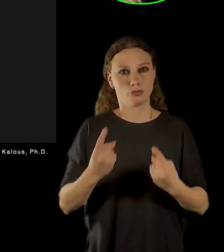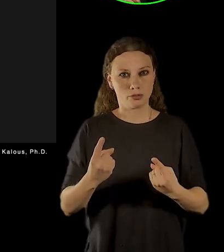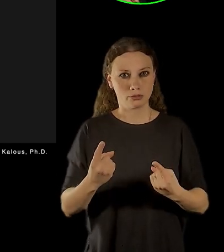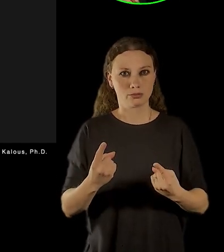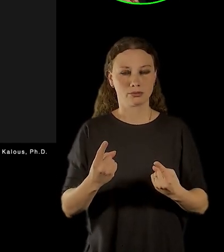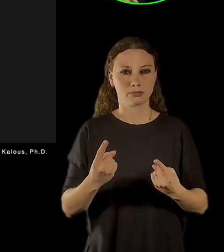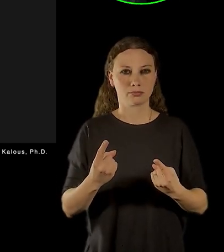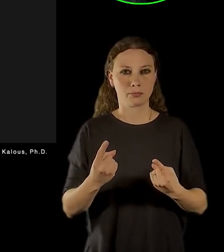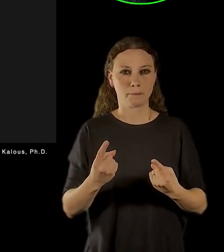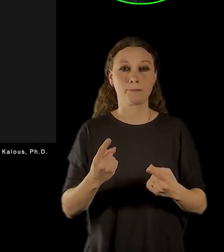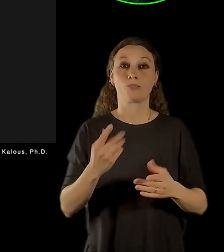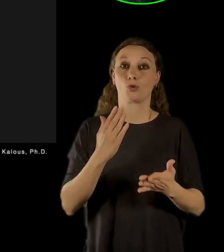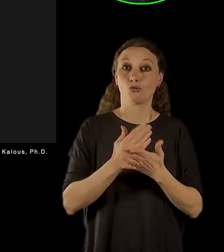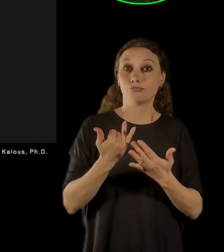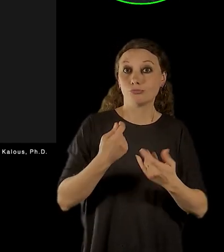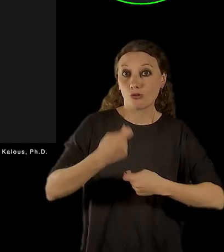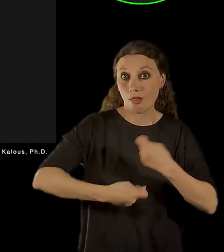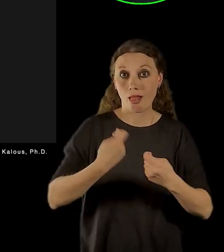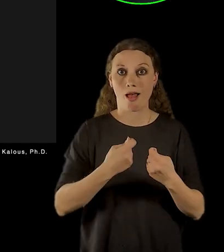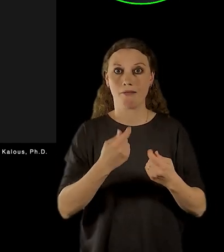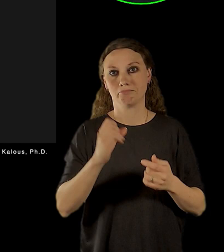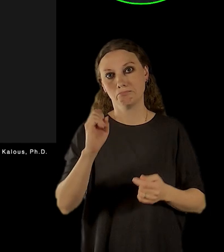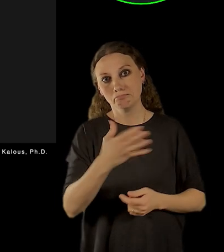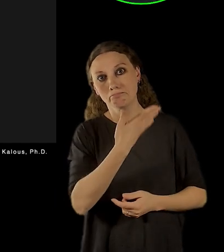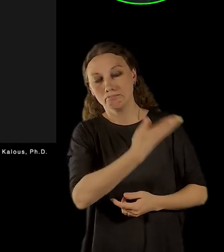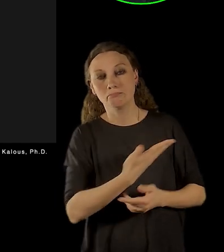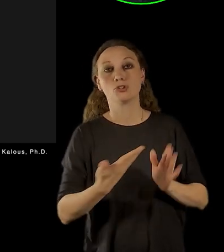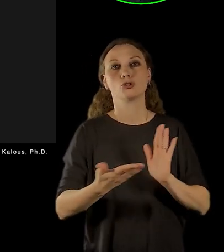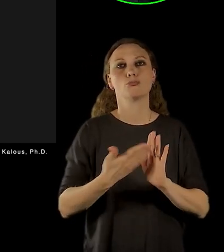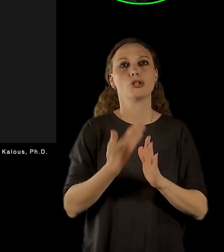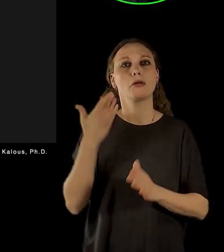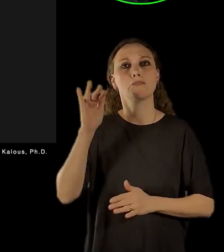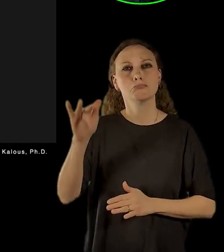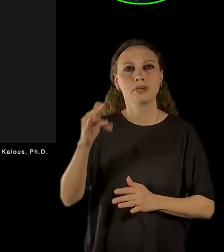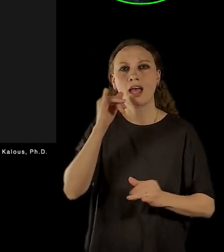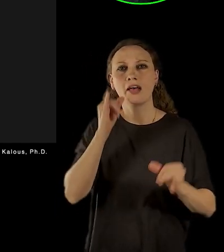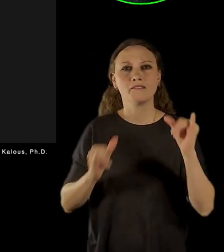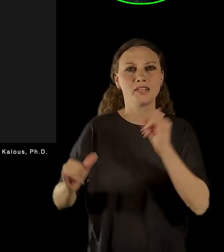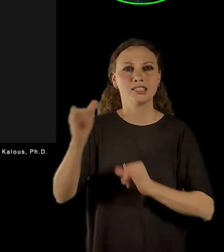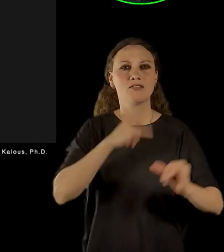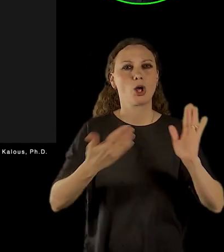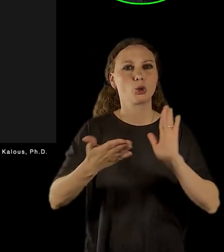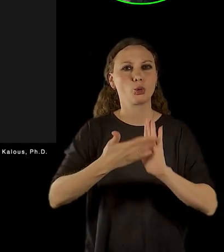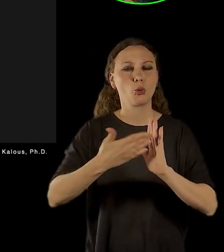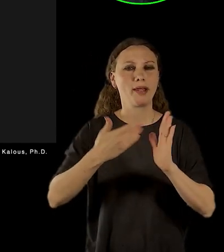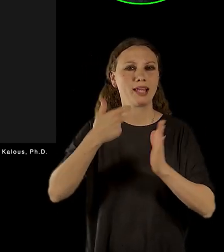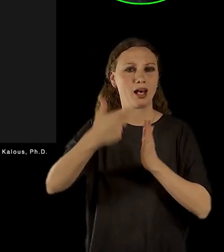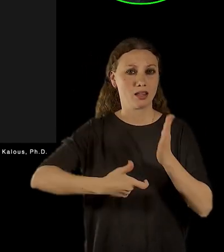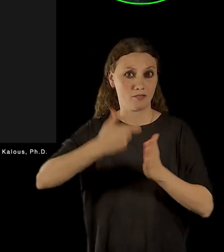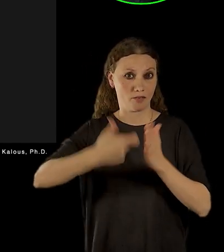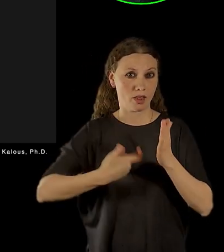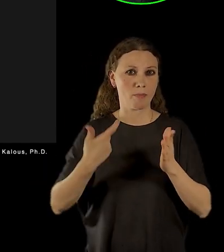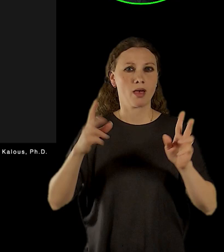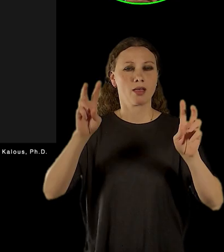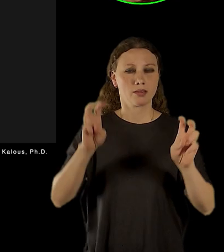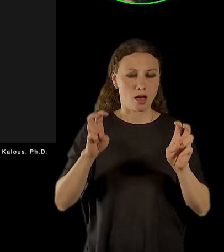svým způsobem děláme třeba i v rámci festivalu dokumentárních filmů o 20. století nezlomní